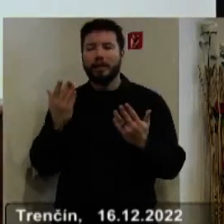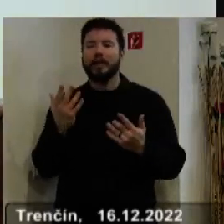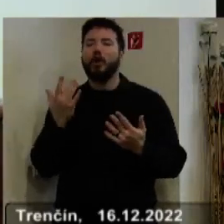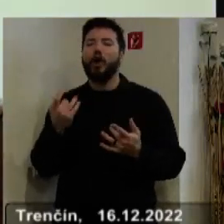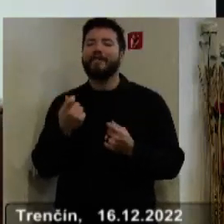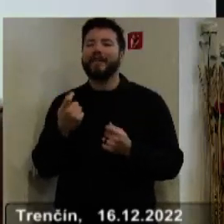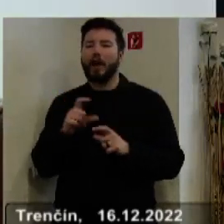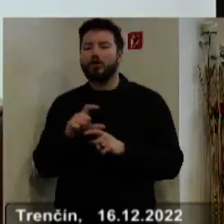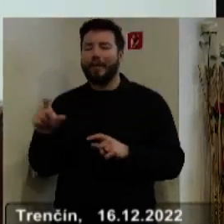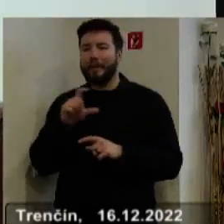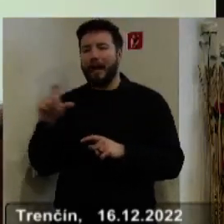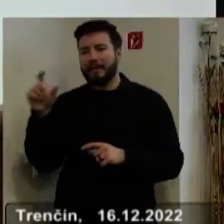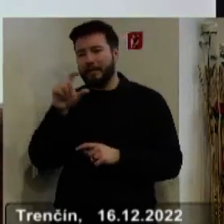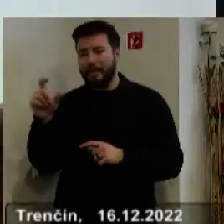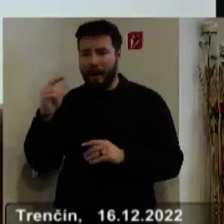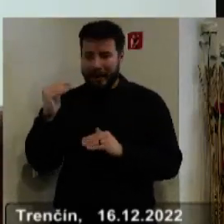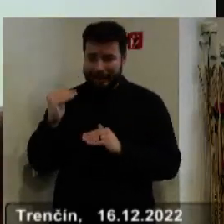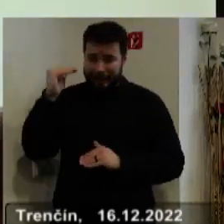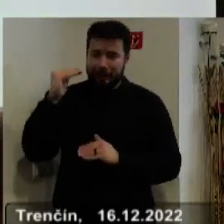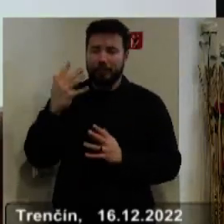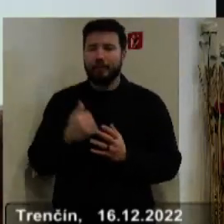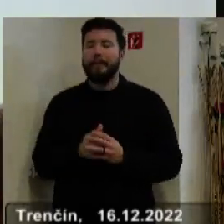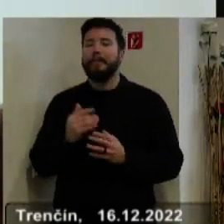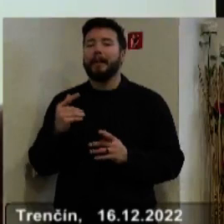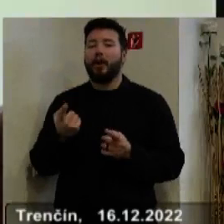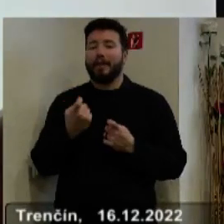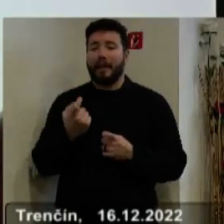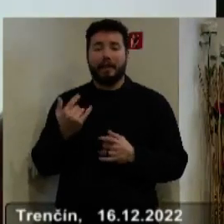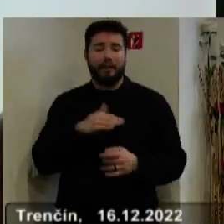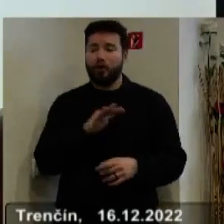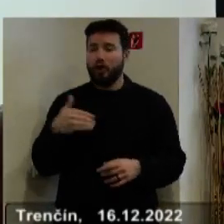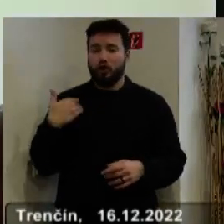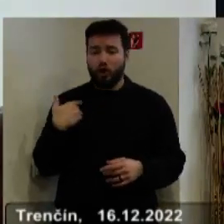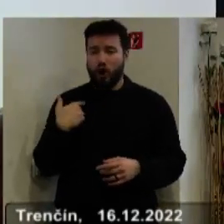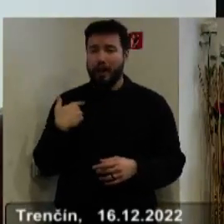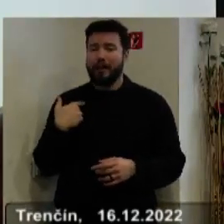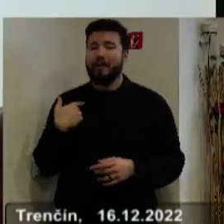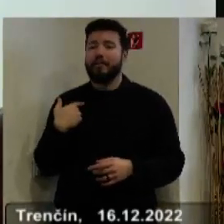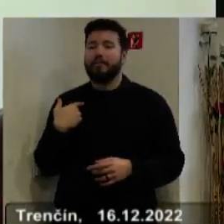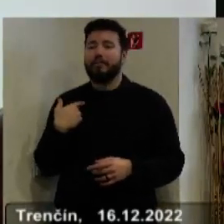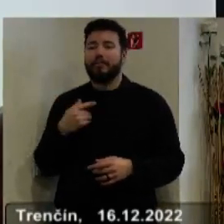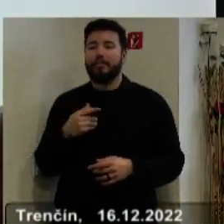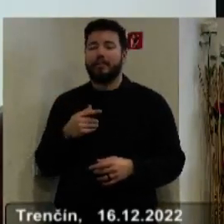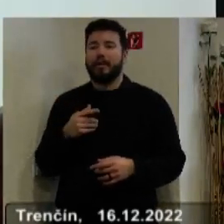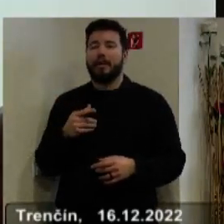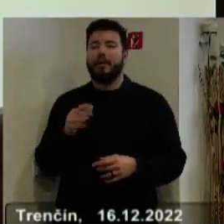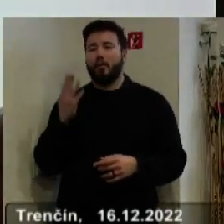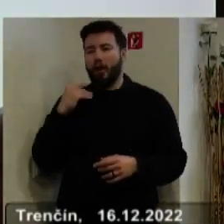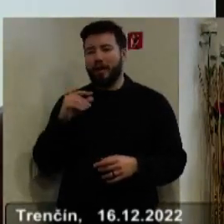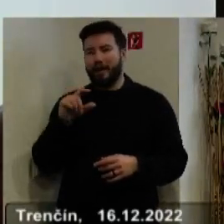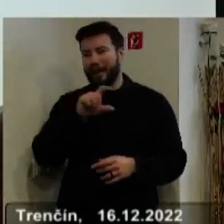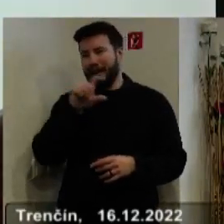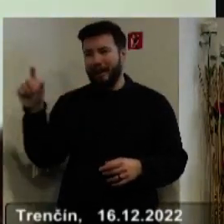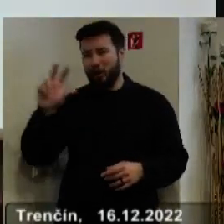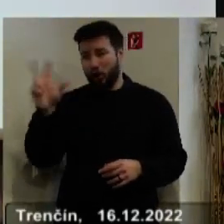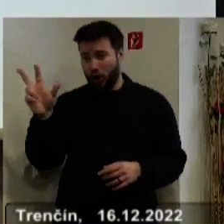finančných pásiem. V podstate doteraz boli všetky školy zaradené až na jednu školu v tom poslednom finančnom pásme v trojke, tak sme